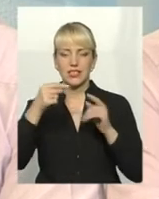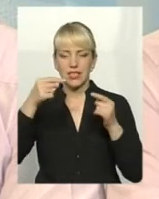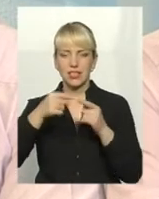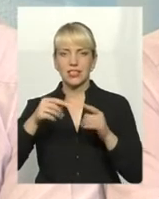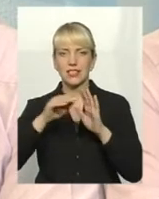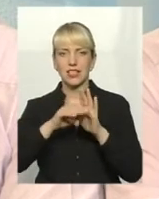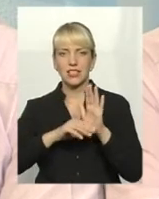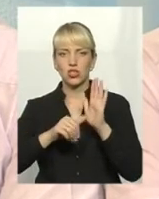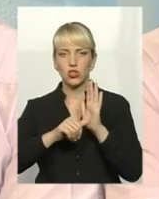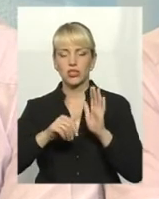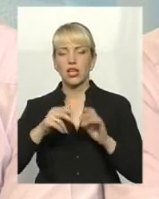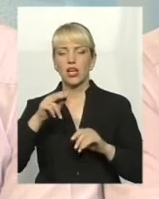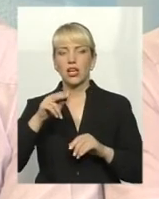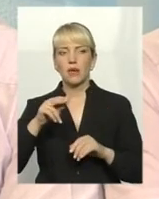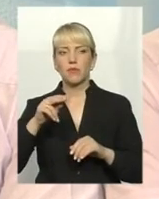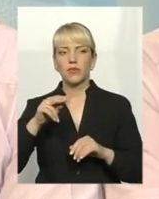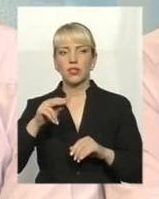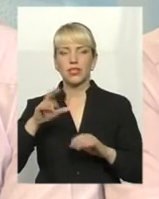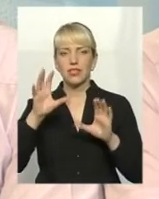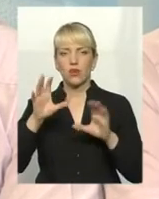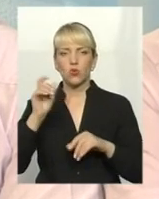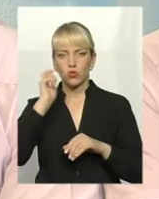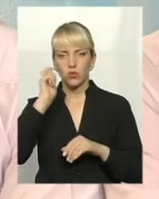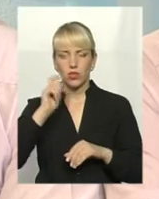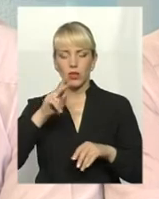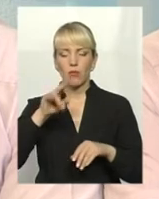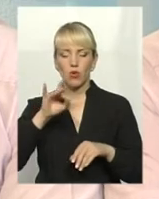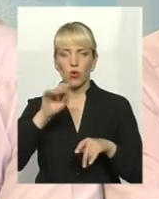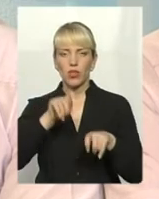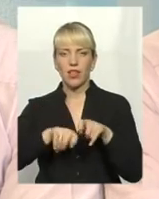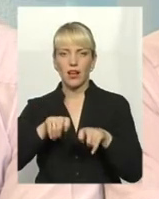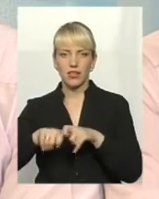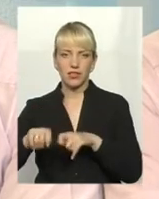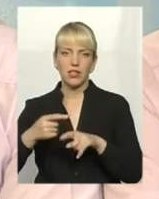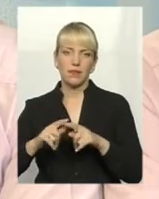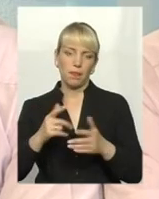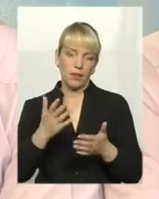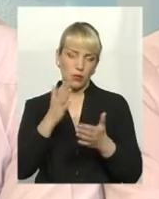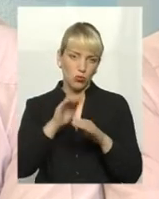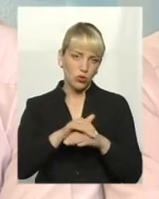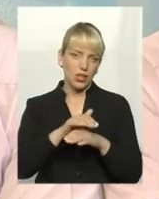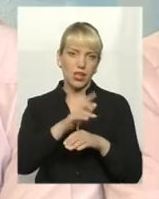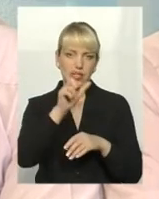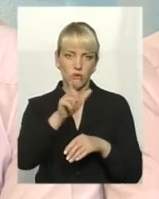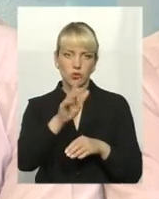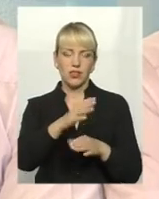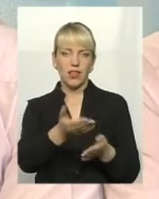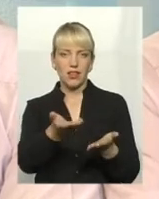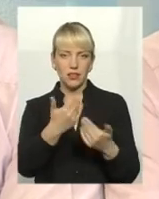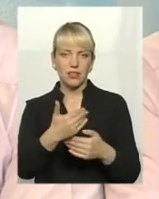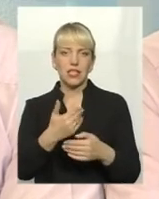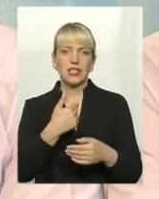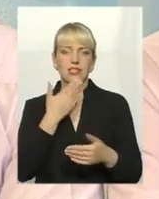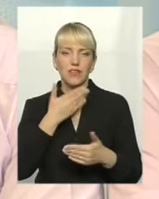закону про здійснення державного нагляду контролю. Будь ласка, особа звертається, ми отримаємо згоду від вищестоящого